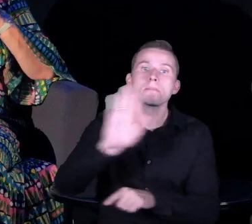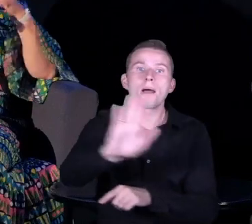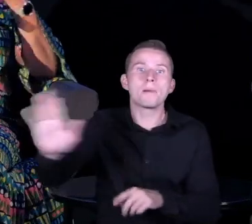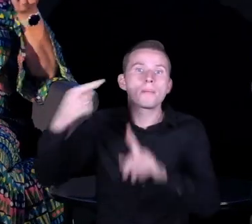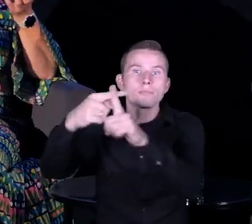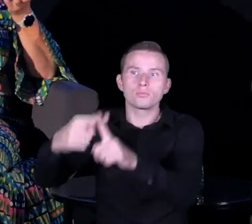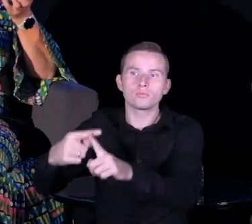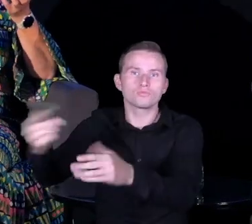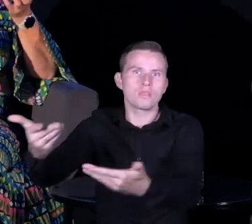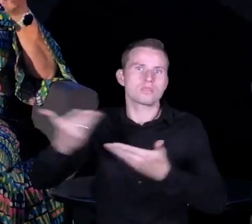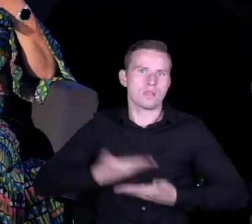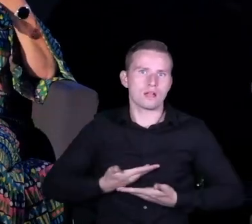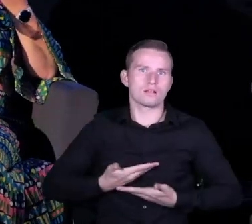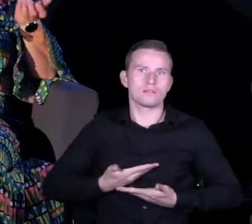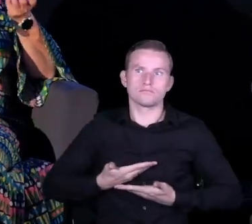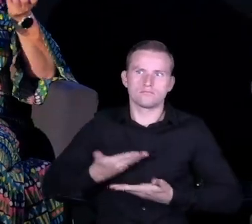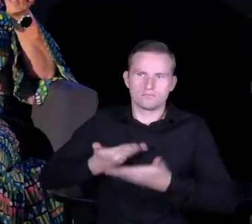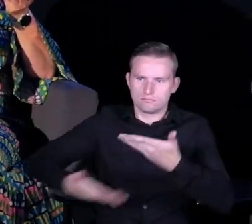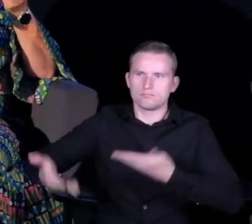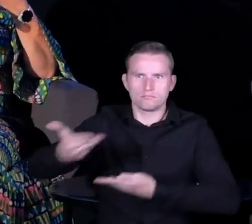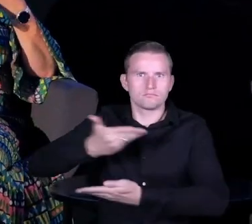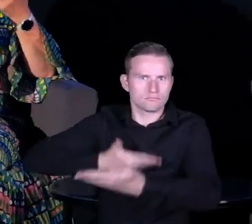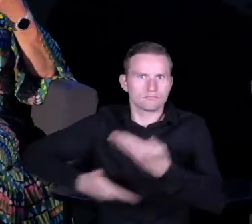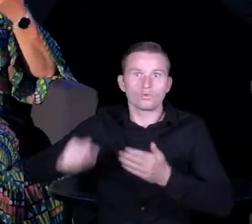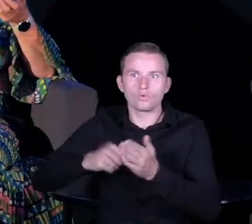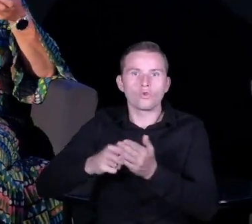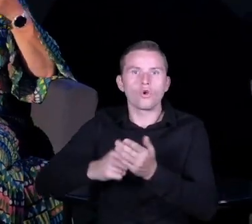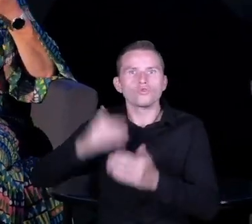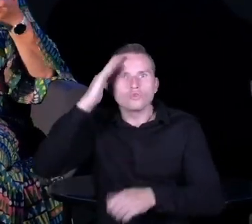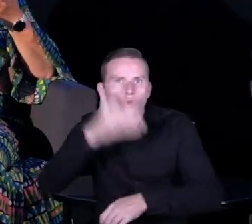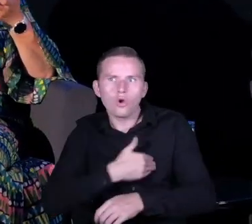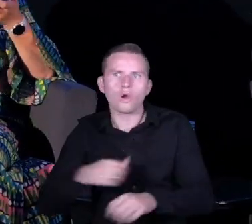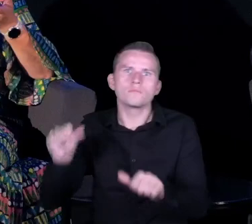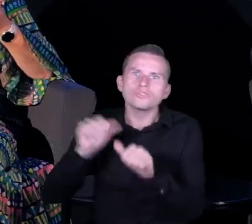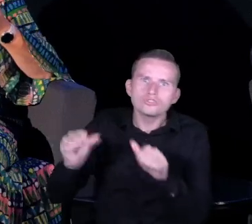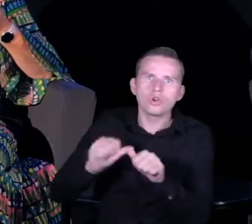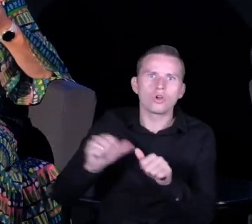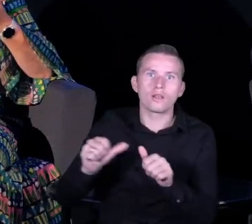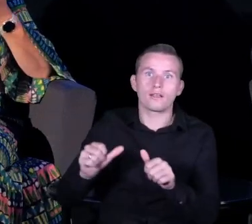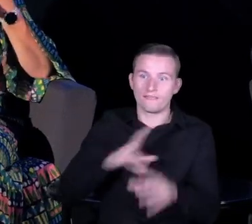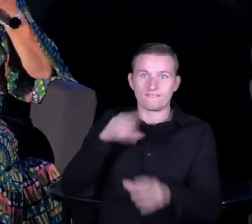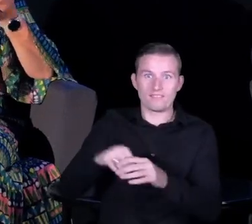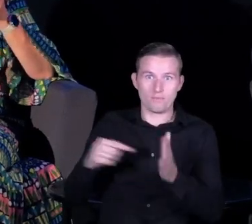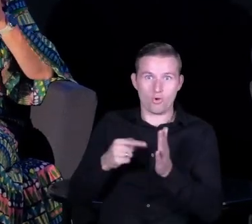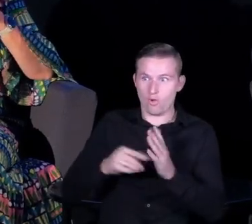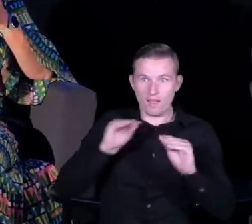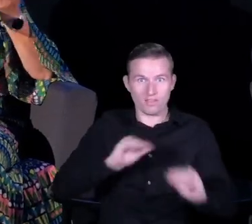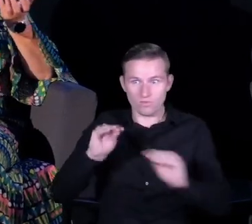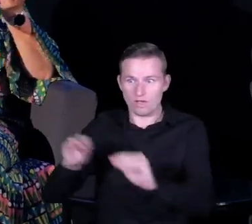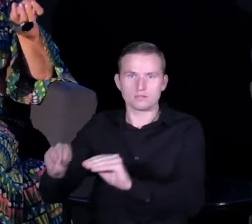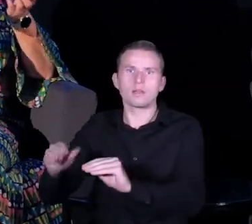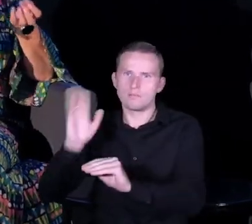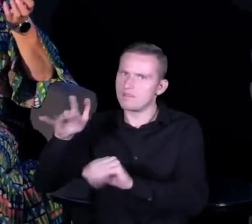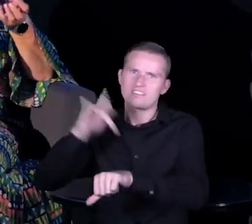taka szkoła, takie przedszkole, taka edukacja po prostu przyniesie efekty. Nie wiem, co to jest